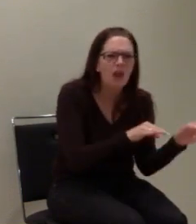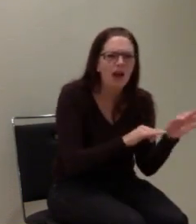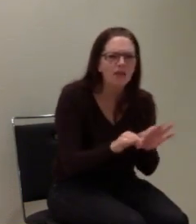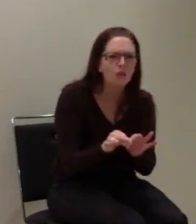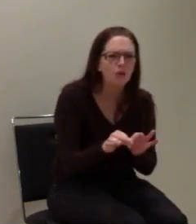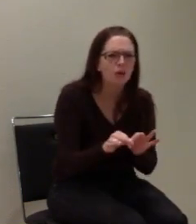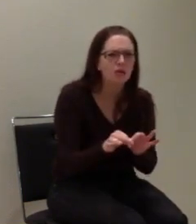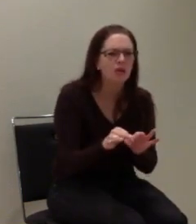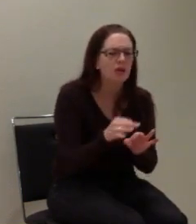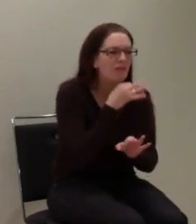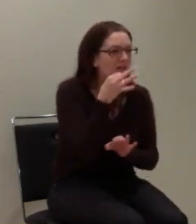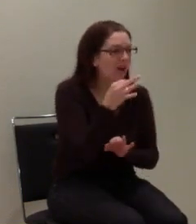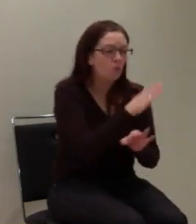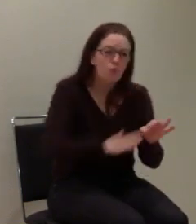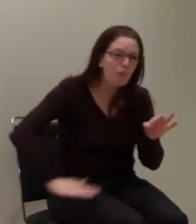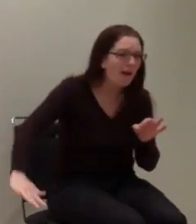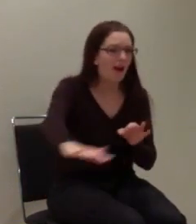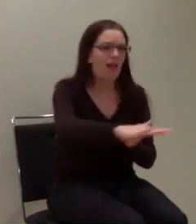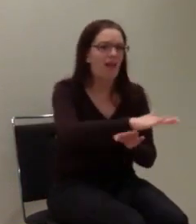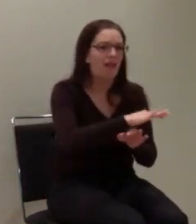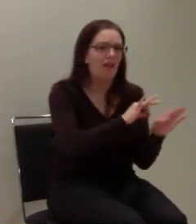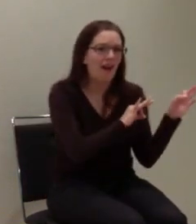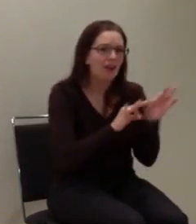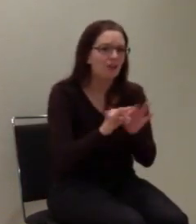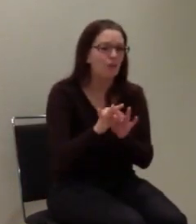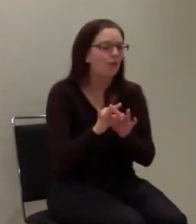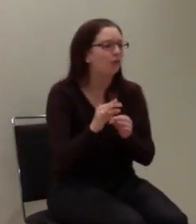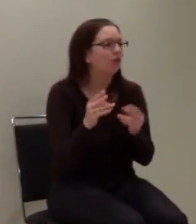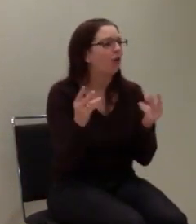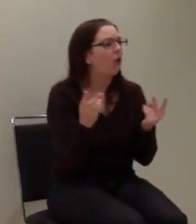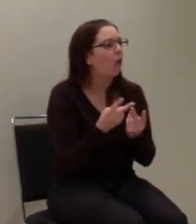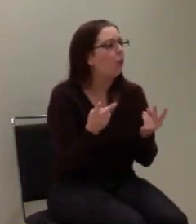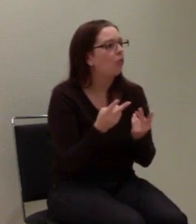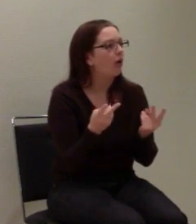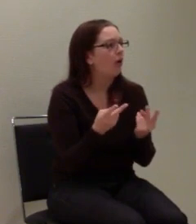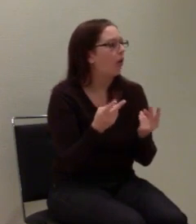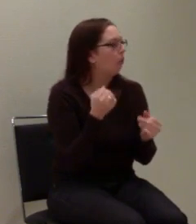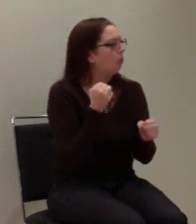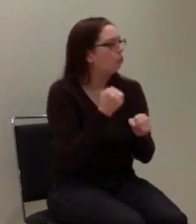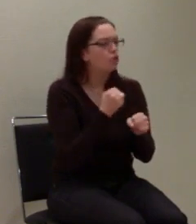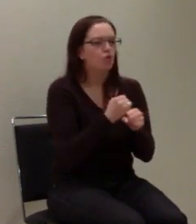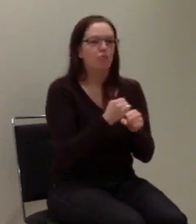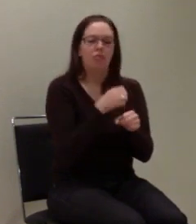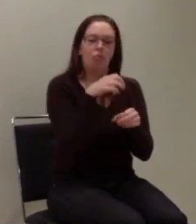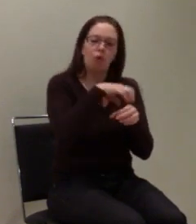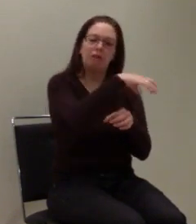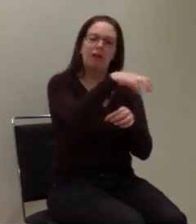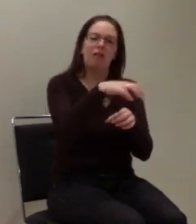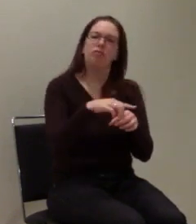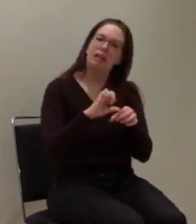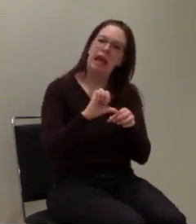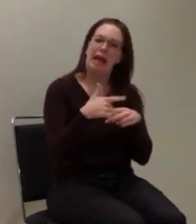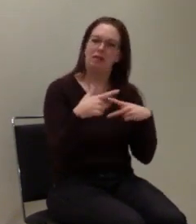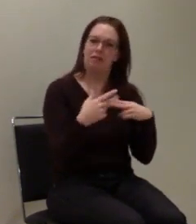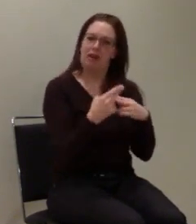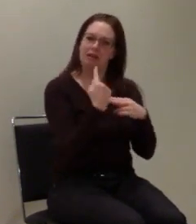flächendeckend sein oder sind da bestimmte Bundesländer jetzt als Pilotregionen vorgesehen?